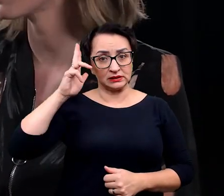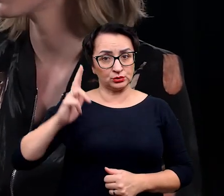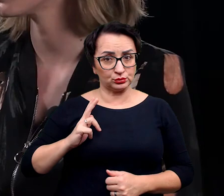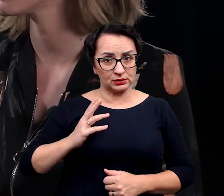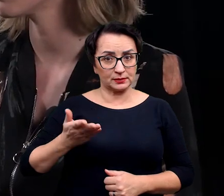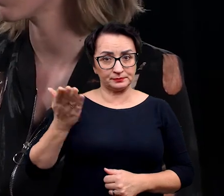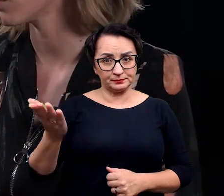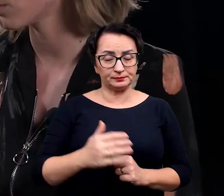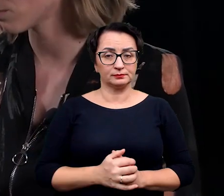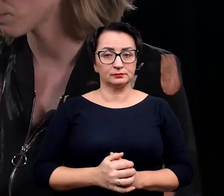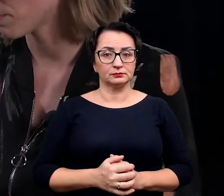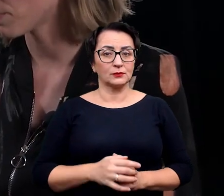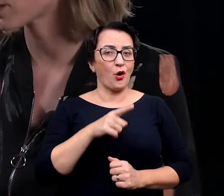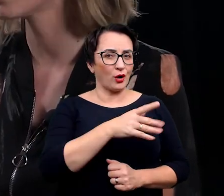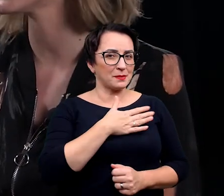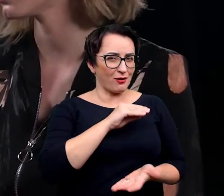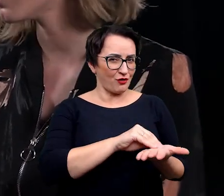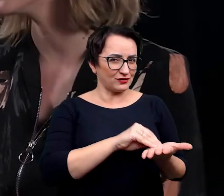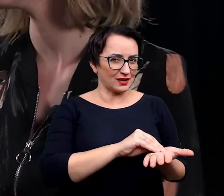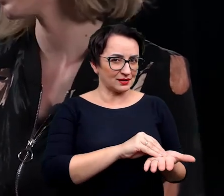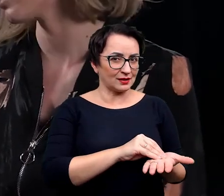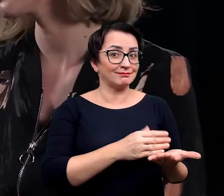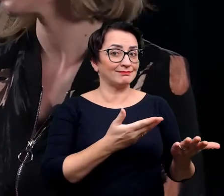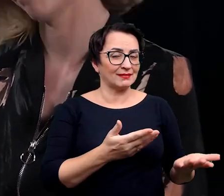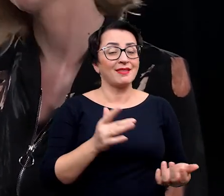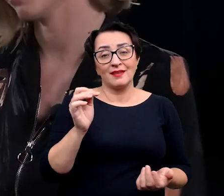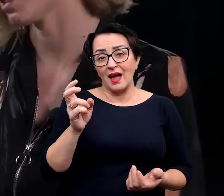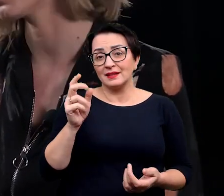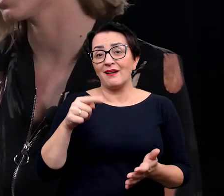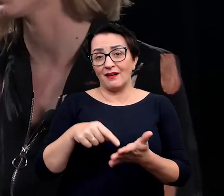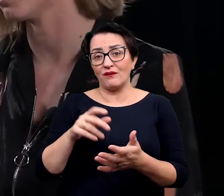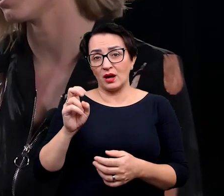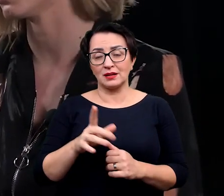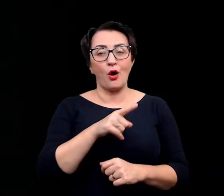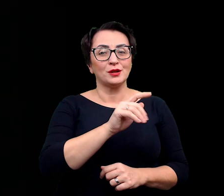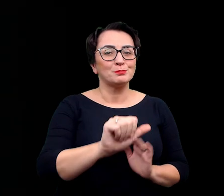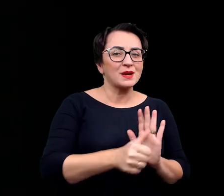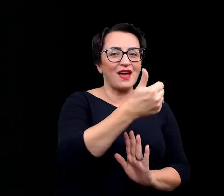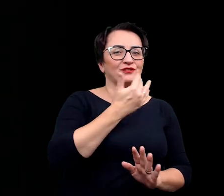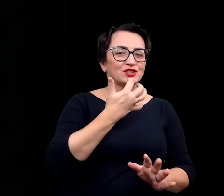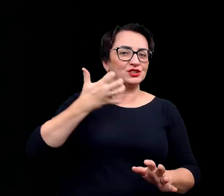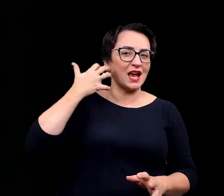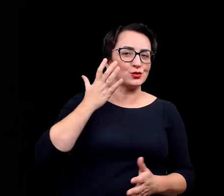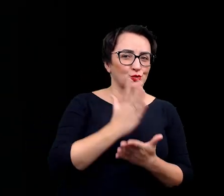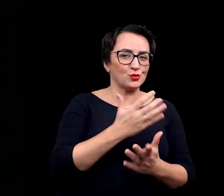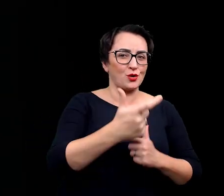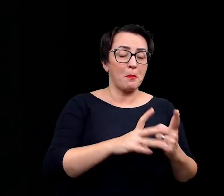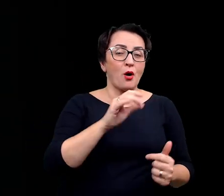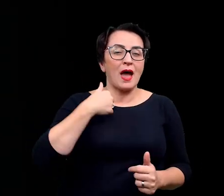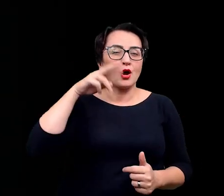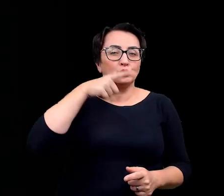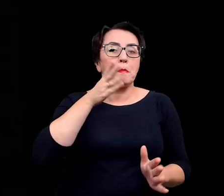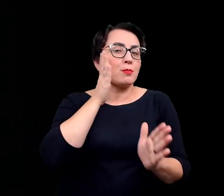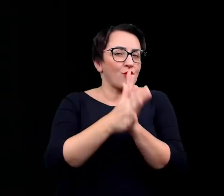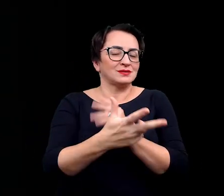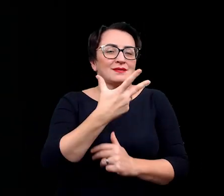instytucjami, które już są dość dobrze doświadczone, pracowały, przetarły już te wszystkie szlaki, bo ja rozumiem, że